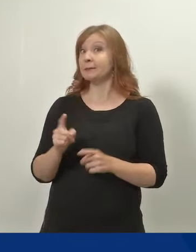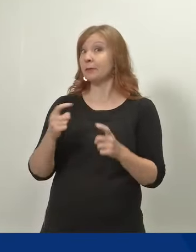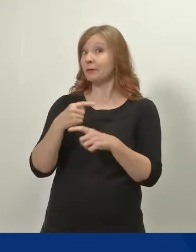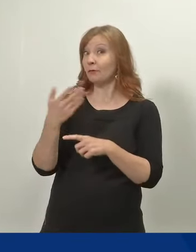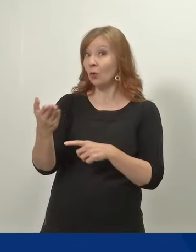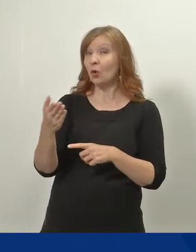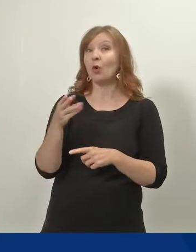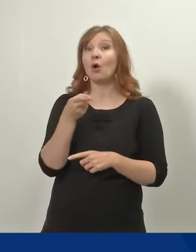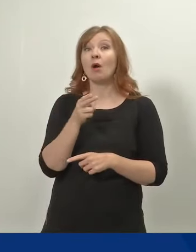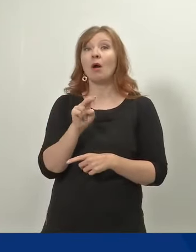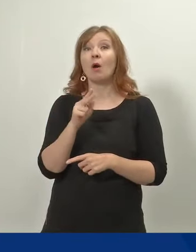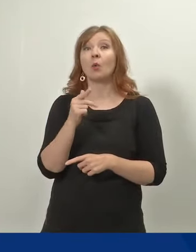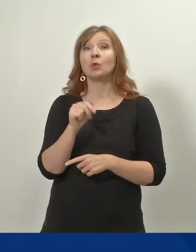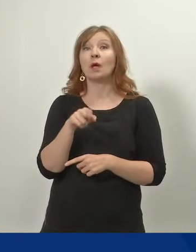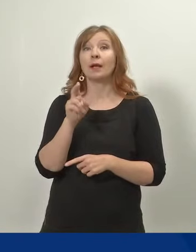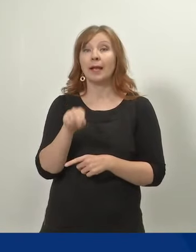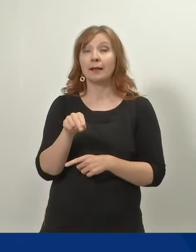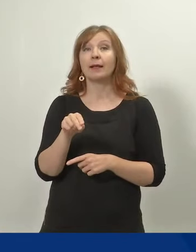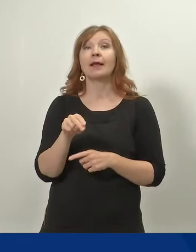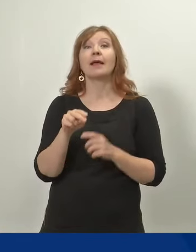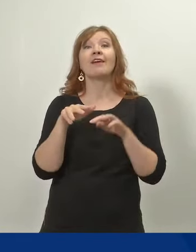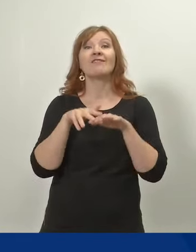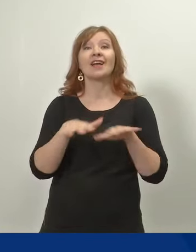esittää Suvi Hautanen verkkouutiset.